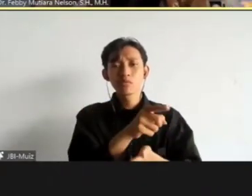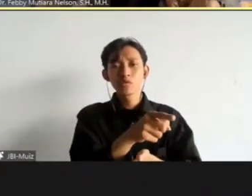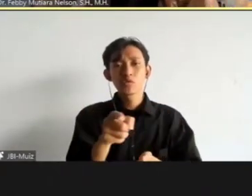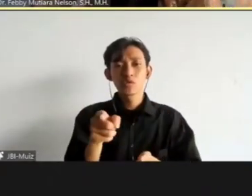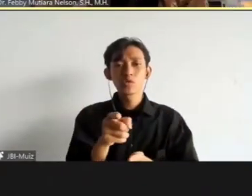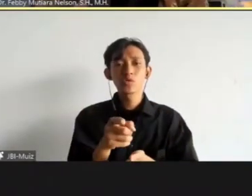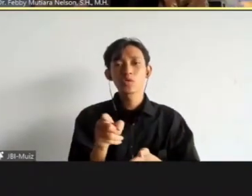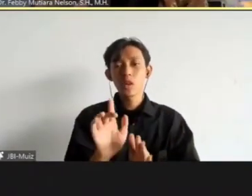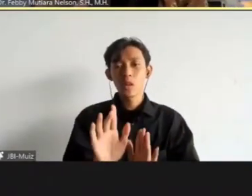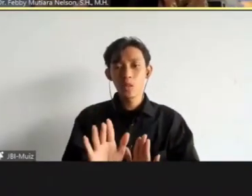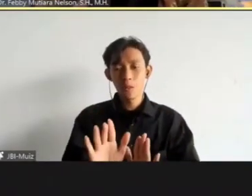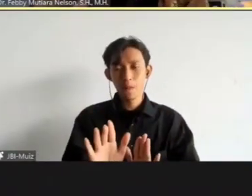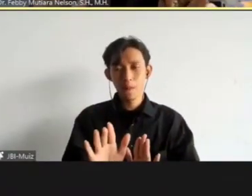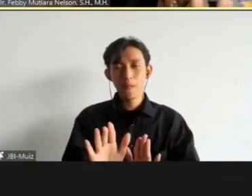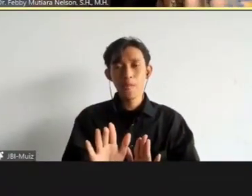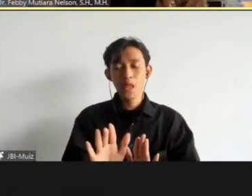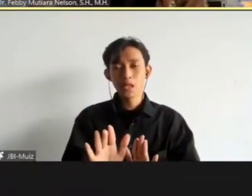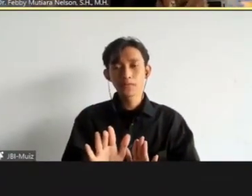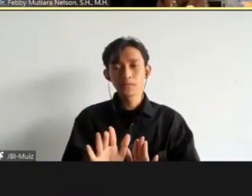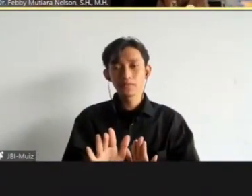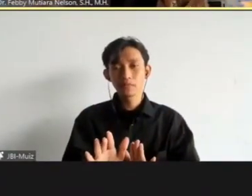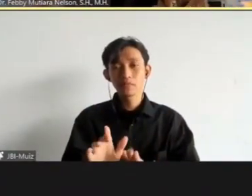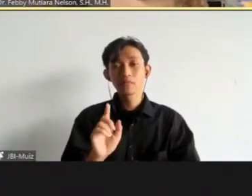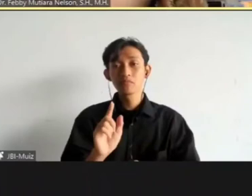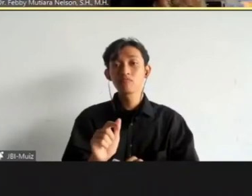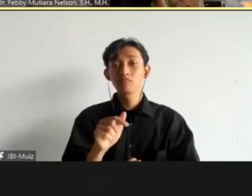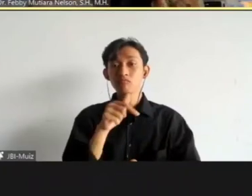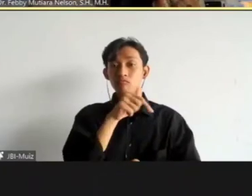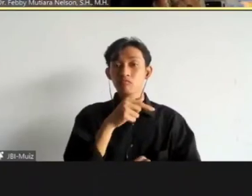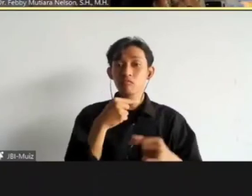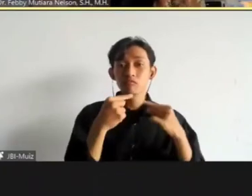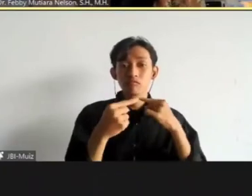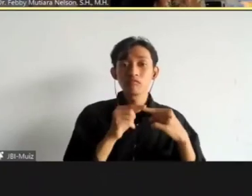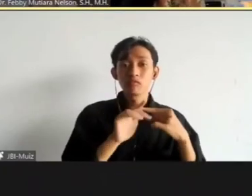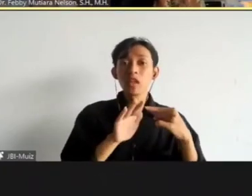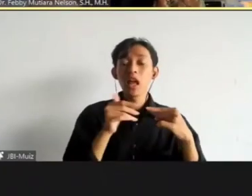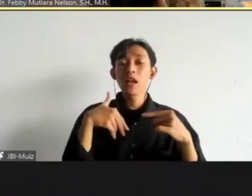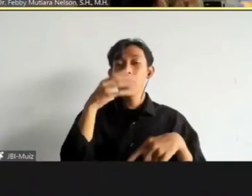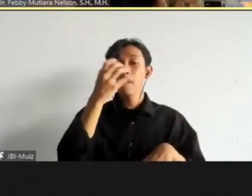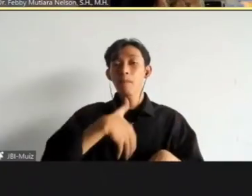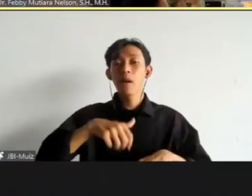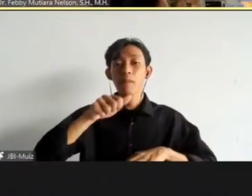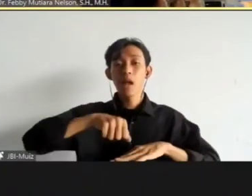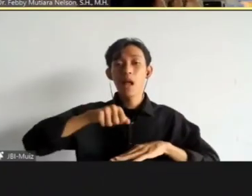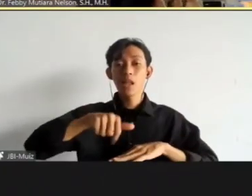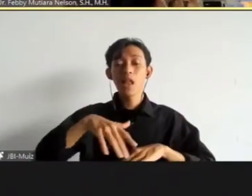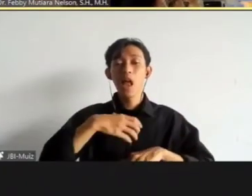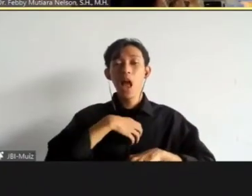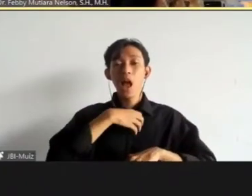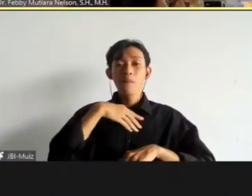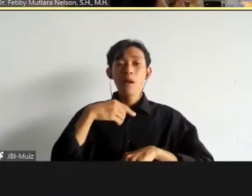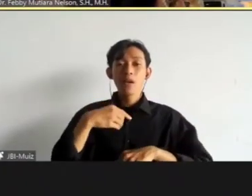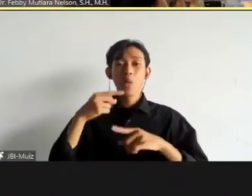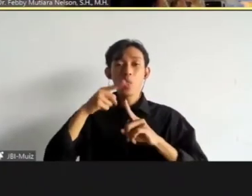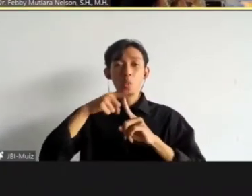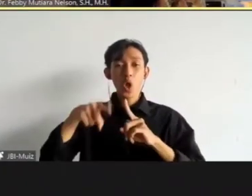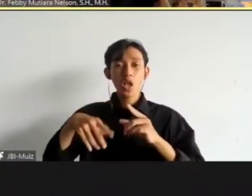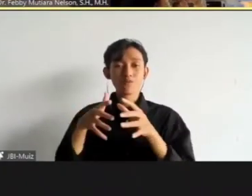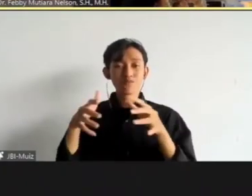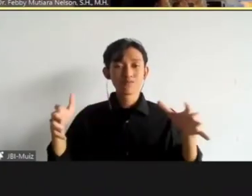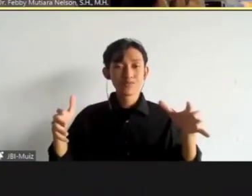dimungkinkan di dalam restoratif justice. Di dalam plea bargain ini tetap akan ada peran pengadilan. Di mana hakim tetap mempunyai peran besar di dalam